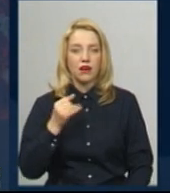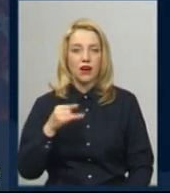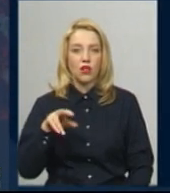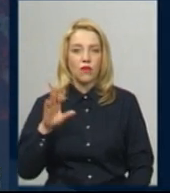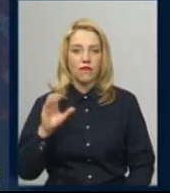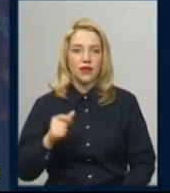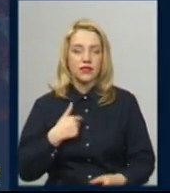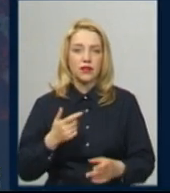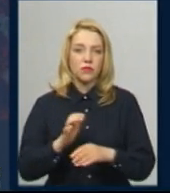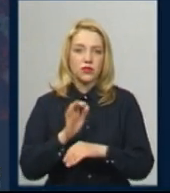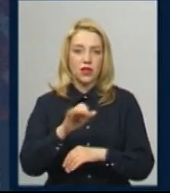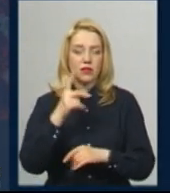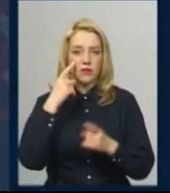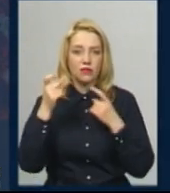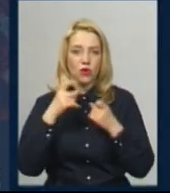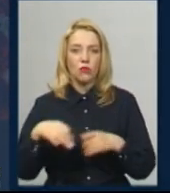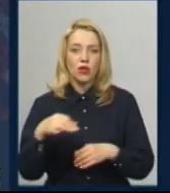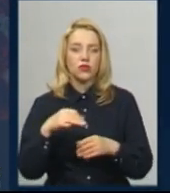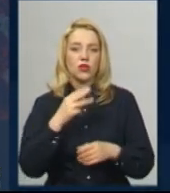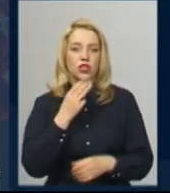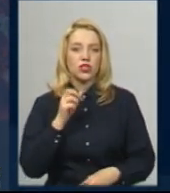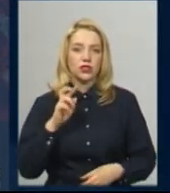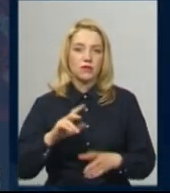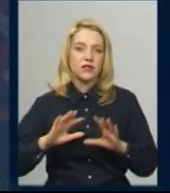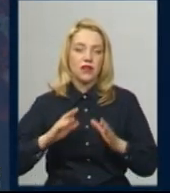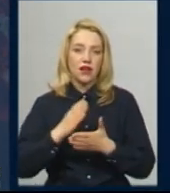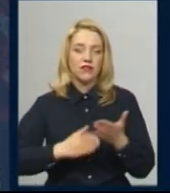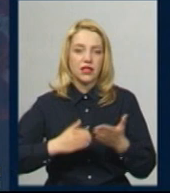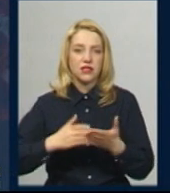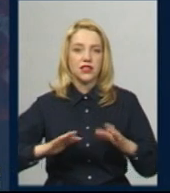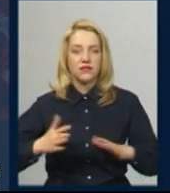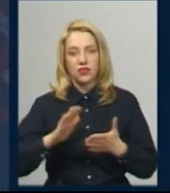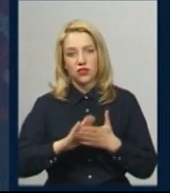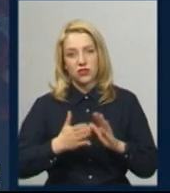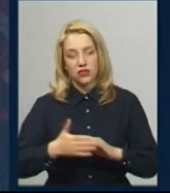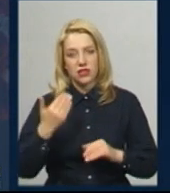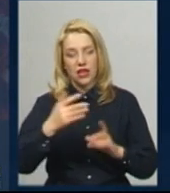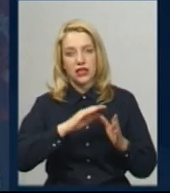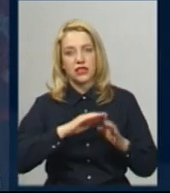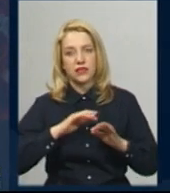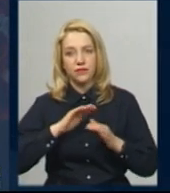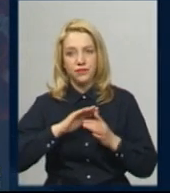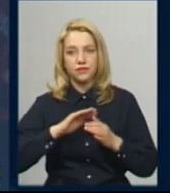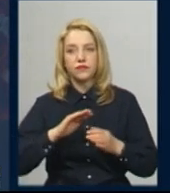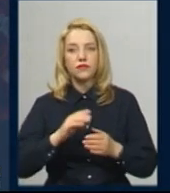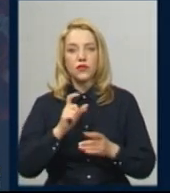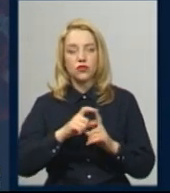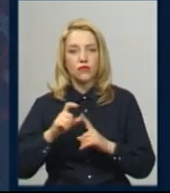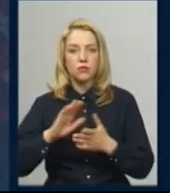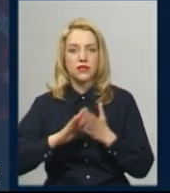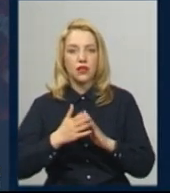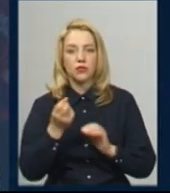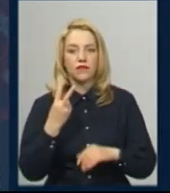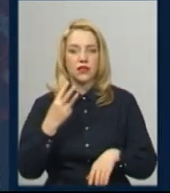посиланням на інформацію обласного штабу з ліквідації надзвичайної ситуації. За її словами, станом на 12.30 в області